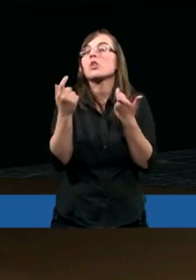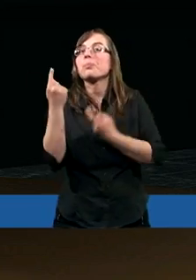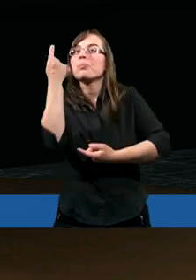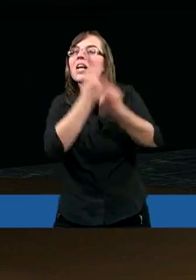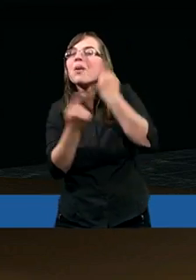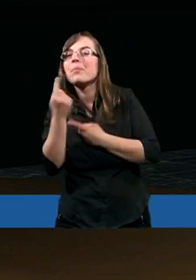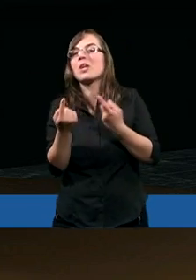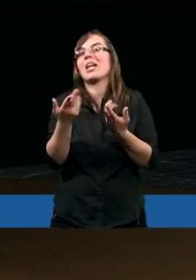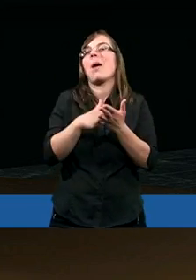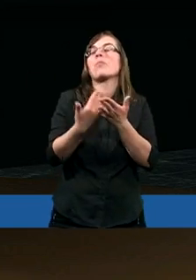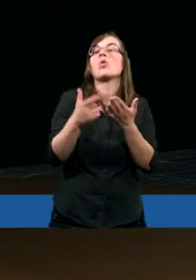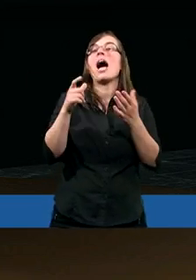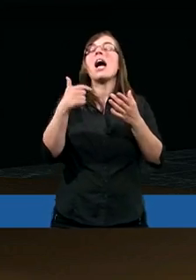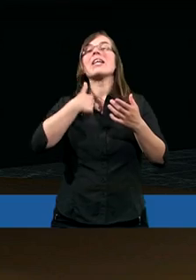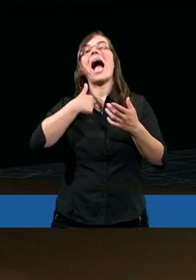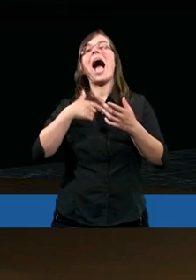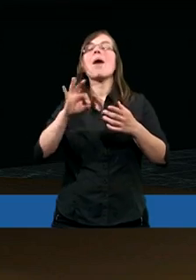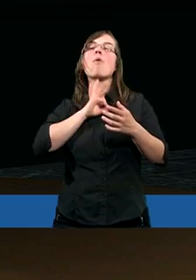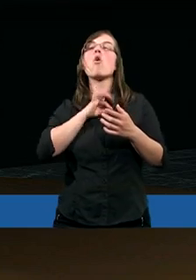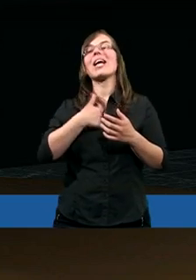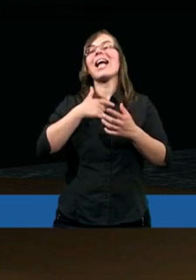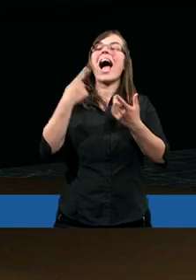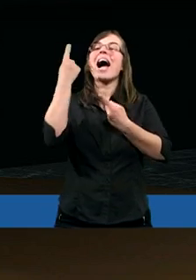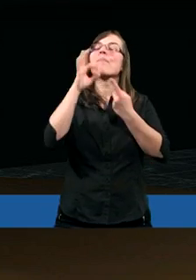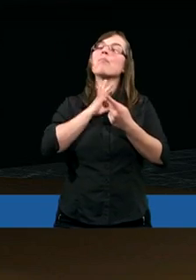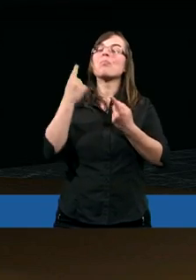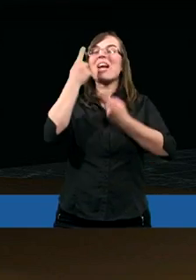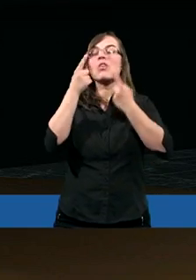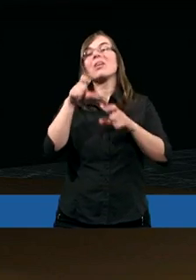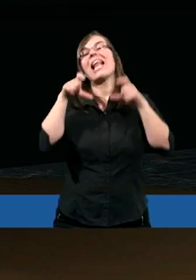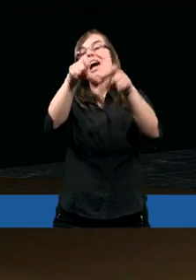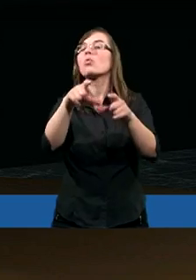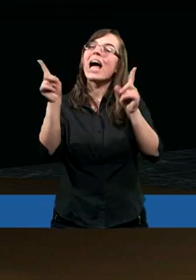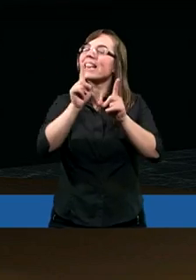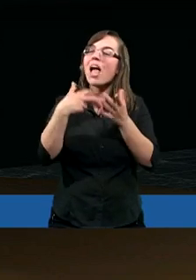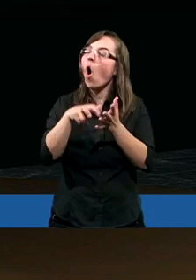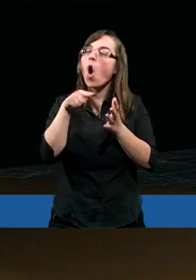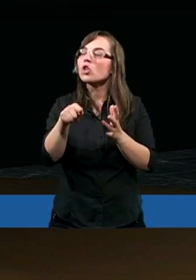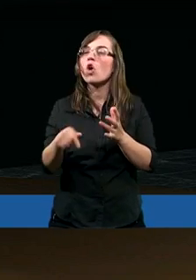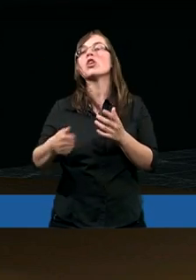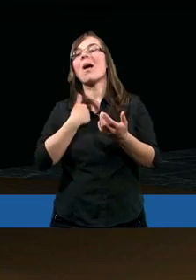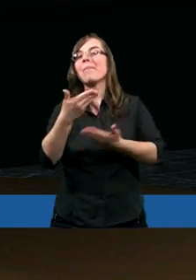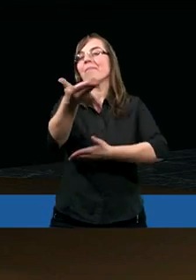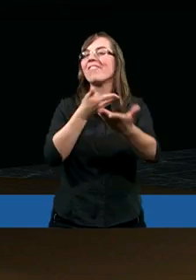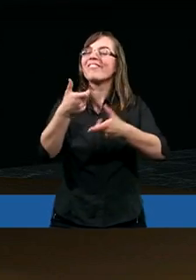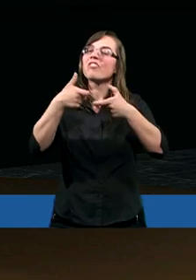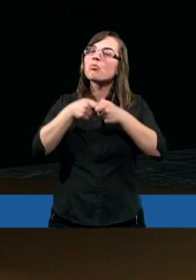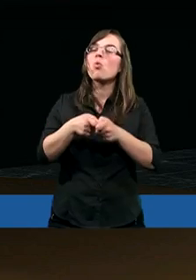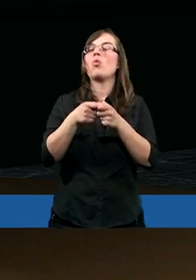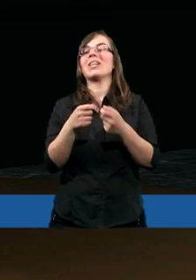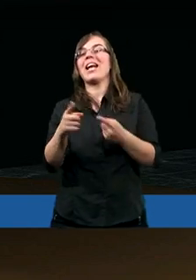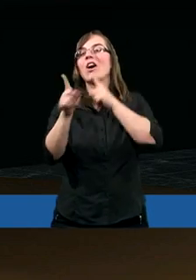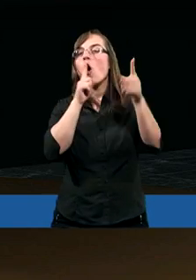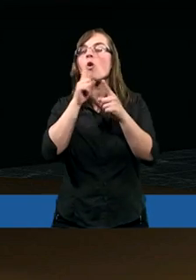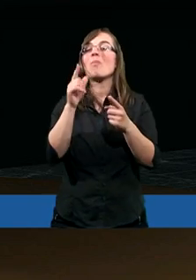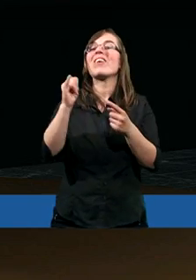pewne narzucanie jarzma, tak jak niektórzy odbierają przykazania. Ale z drugiej strony, jeśli ktoś po